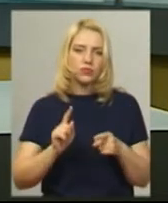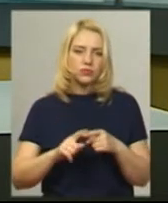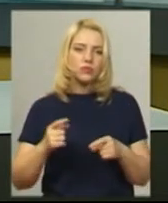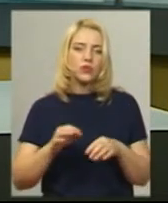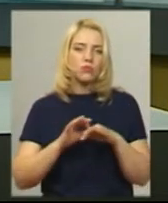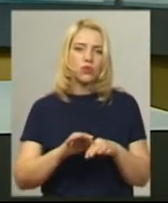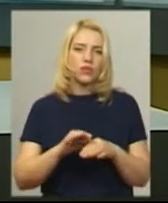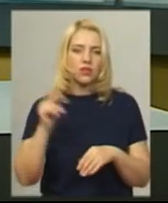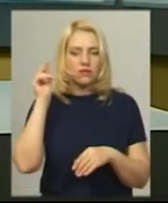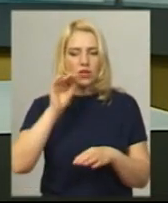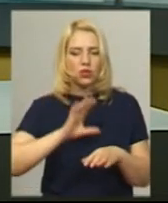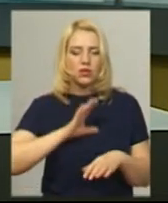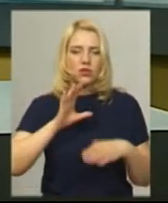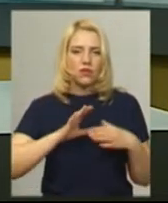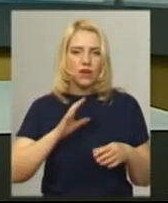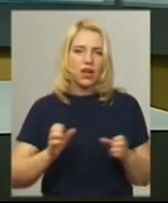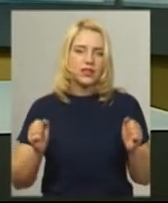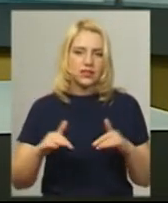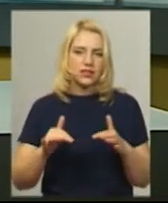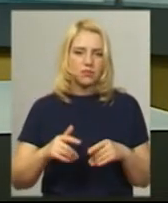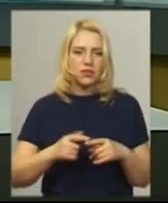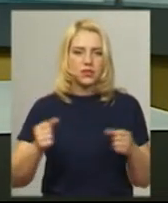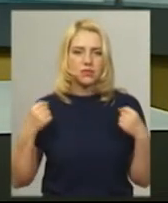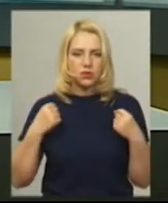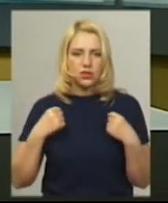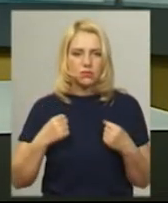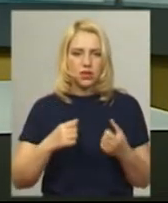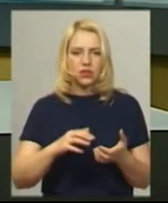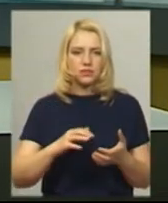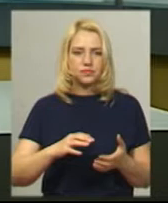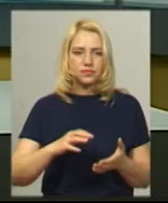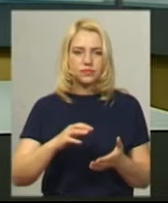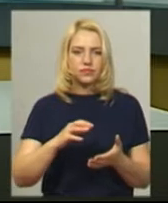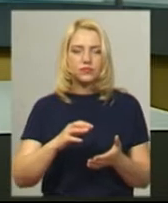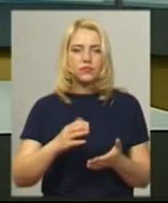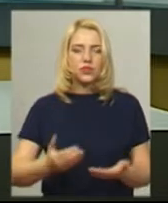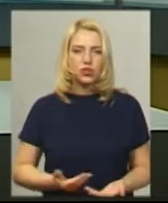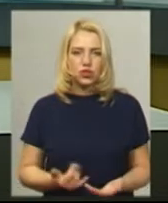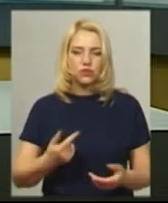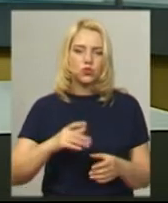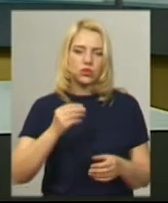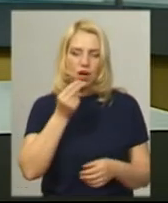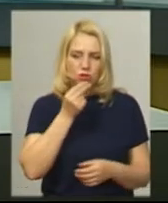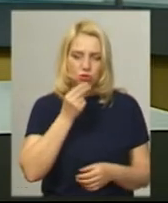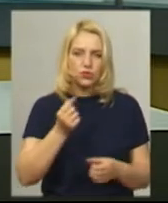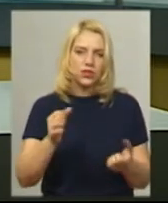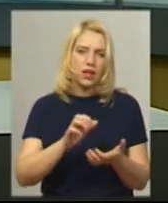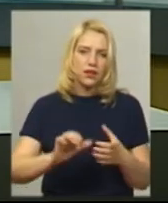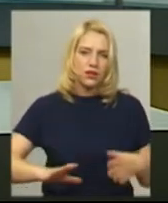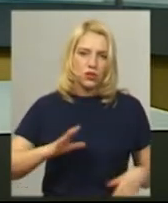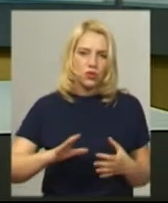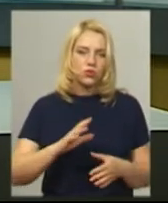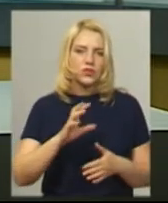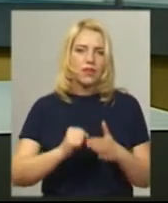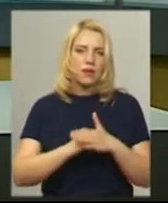збір. Спортсмени тренуються, живуть і харчуються на базі спорткомплексу у місті Городок. Про це Суспільному розповів головний